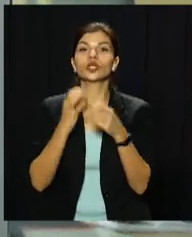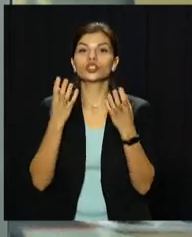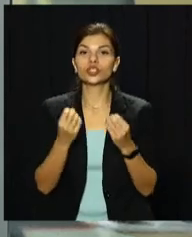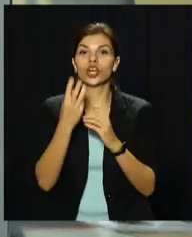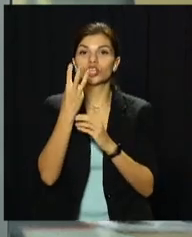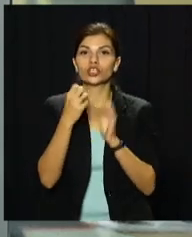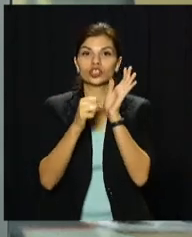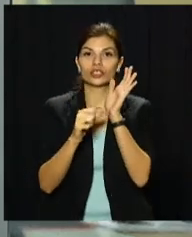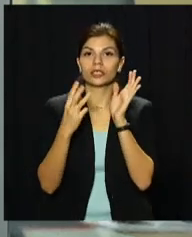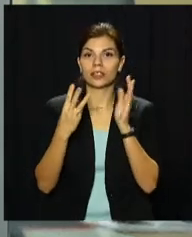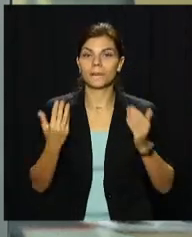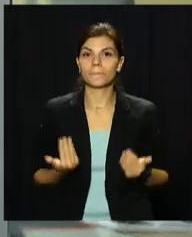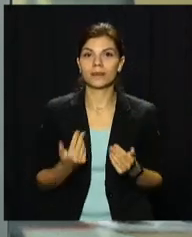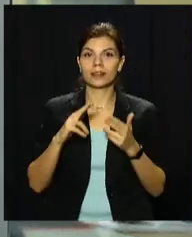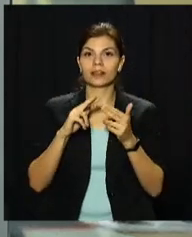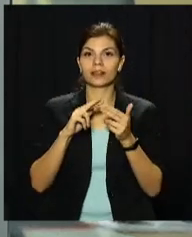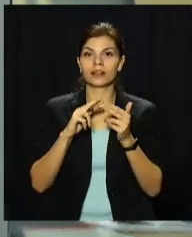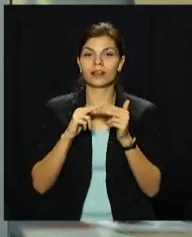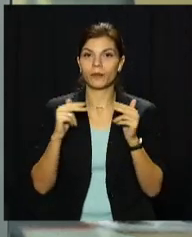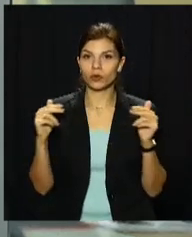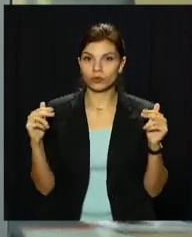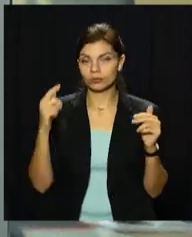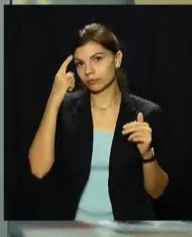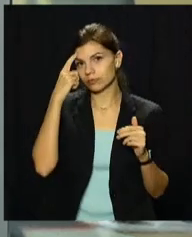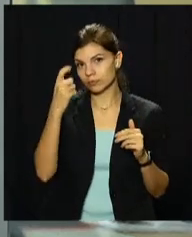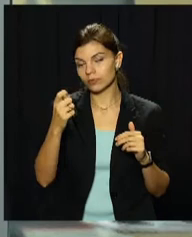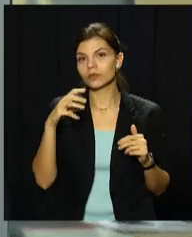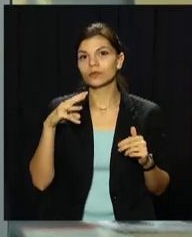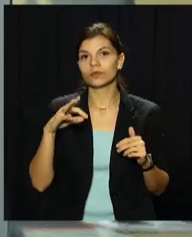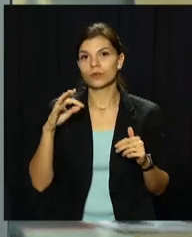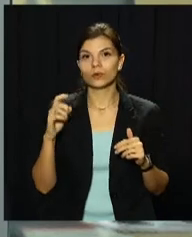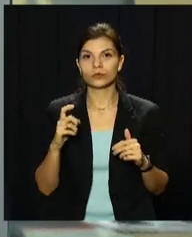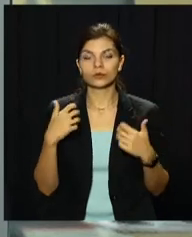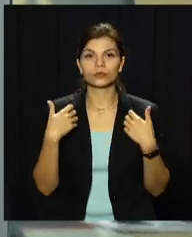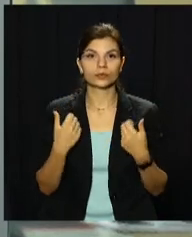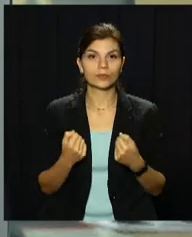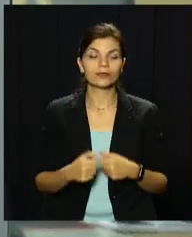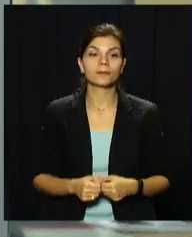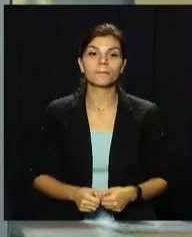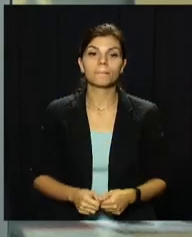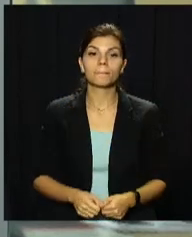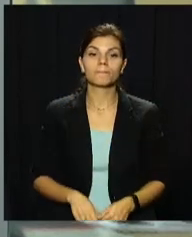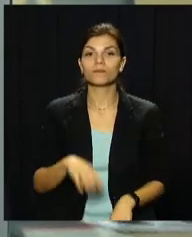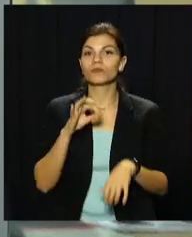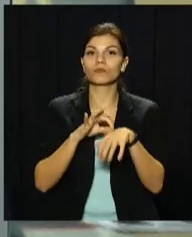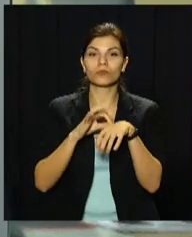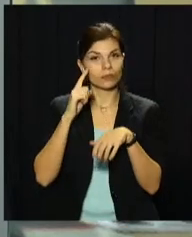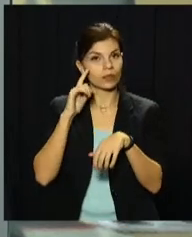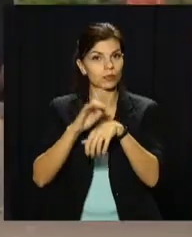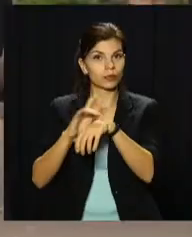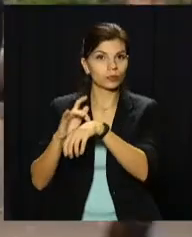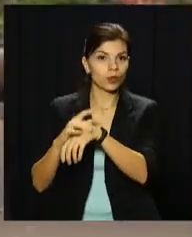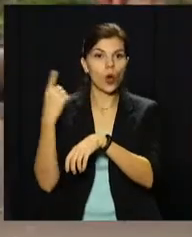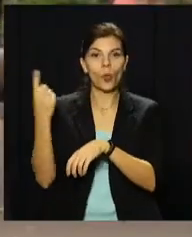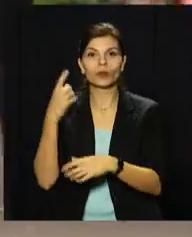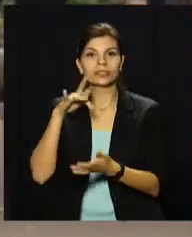363 мешканці Дніпропетровщини, повідомляють в обласному департаменті охорони здоров'я. Недугу виявили у мешканців